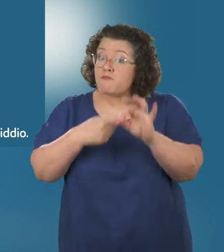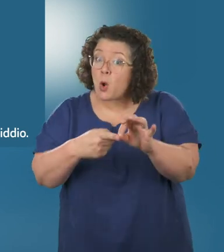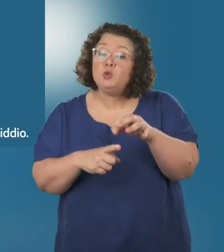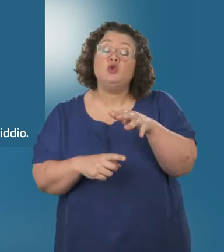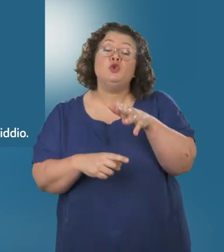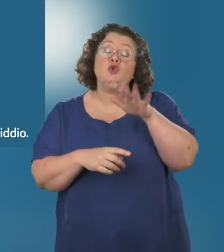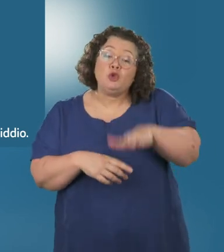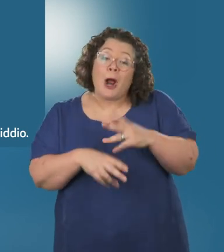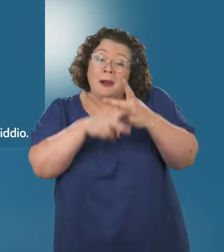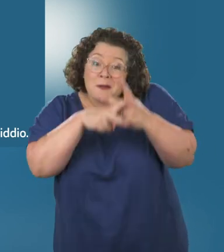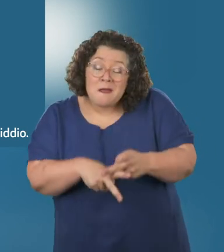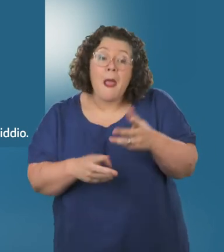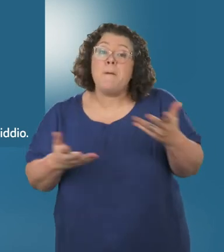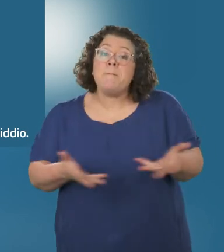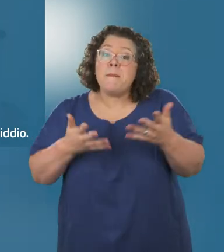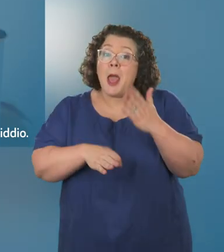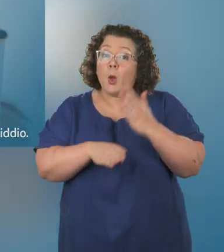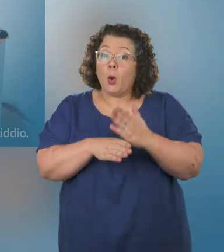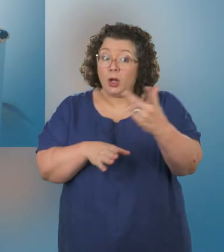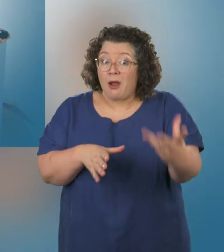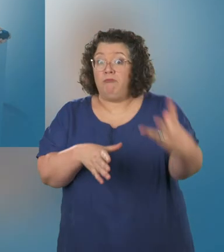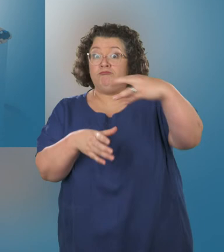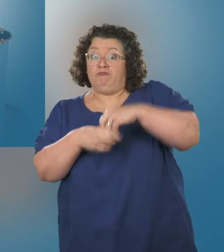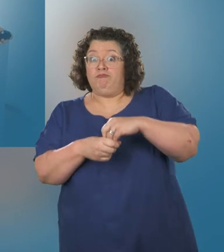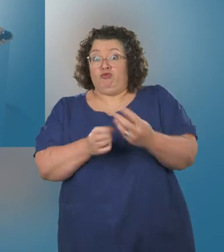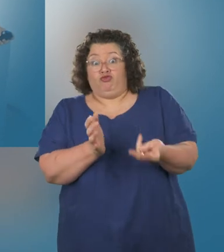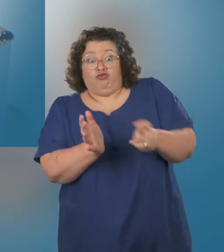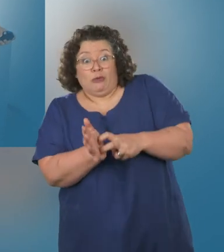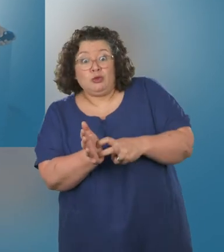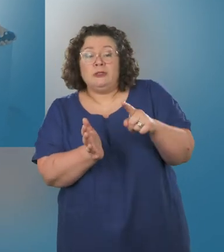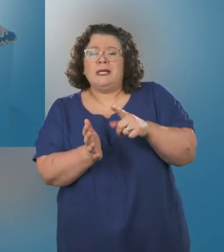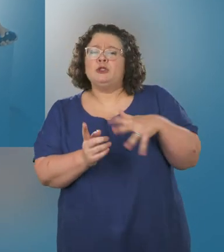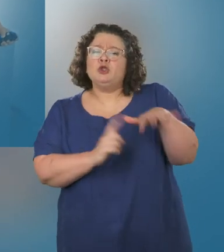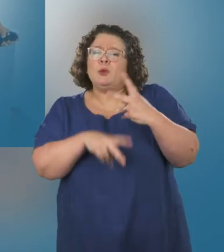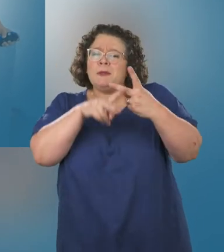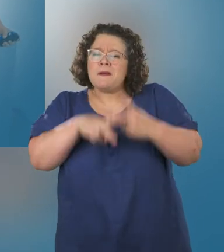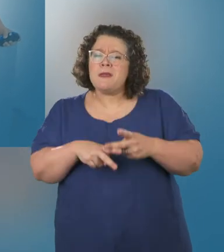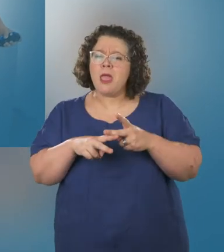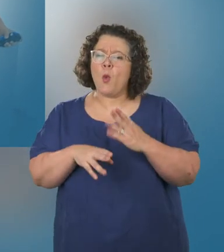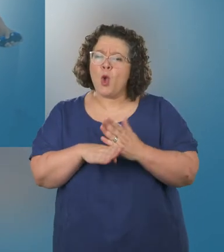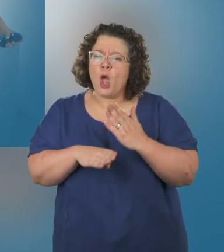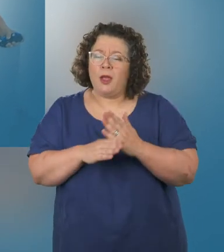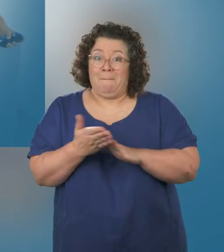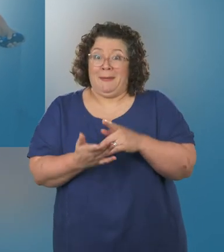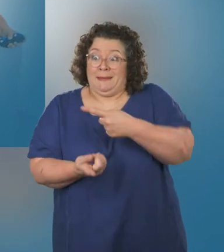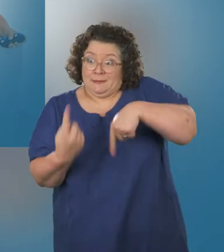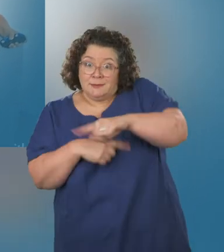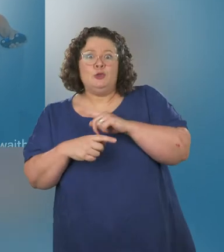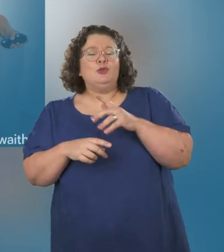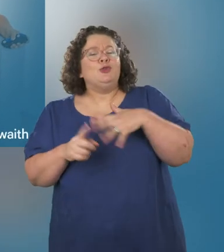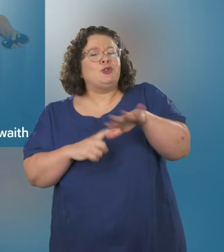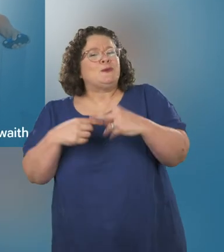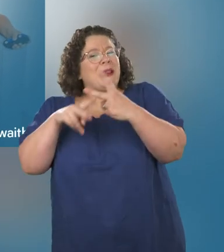camdeithasol yn cael ei reoleifio. Er enghraifft, cynnwys gweithwyr gofal plant a chware o fewn ystyr